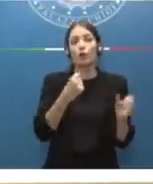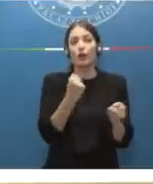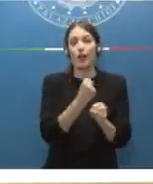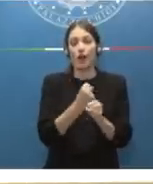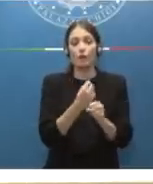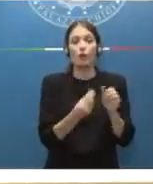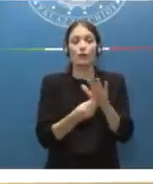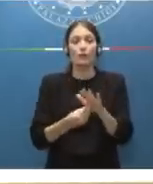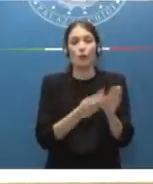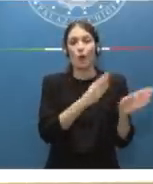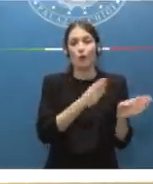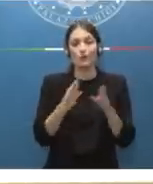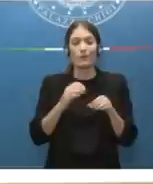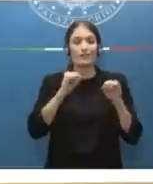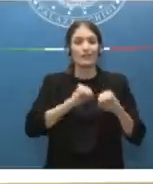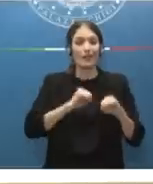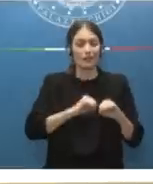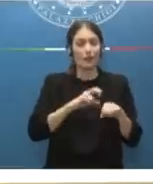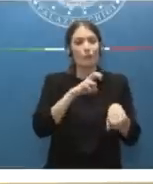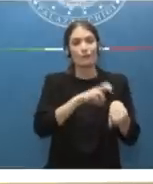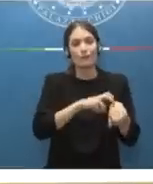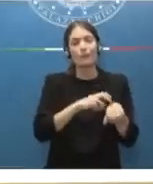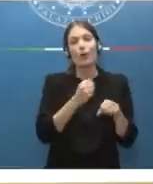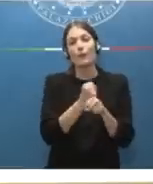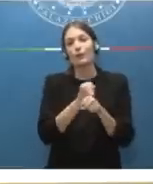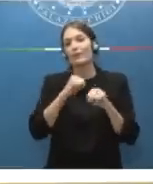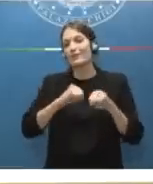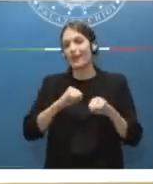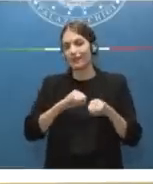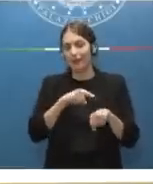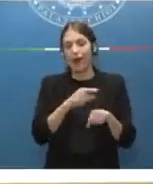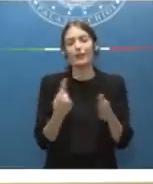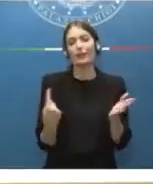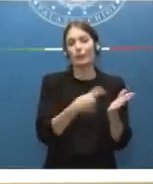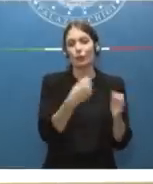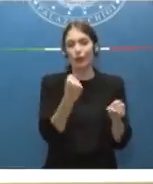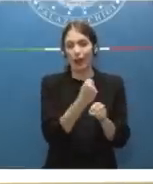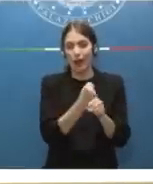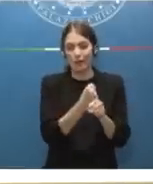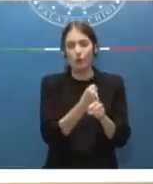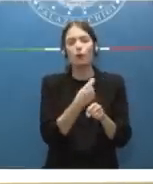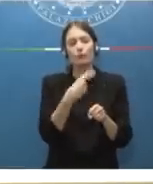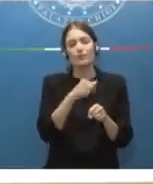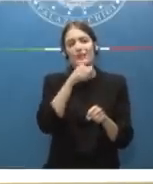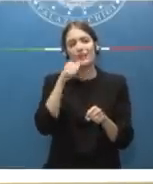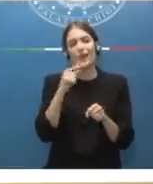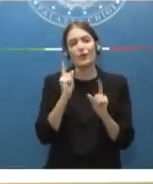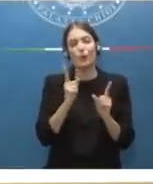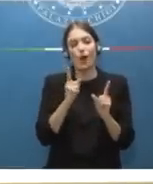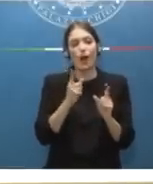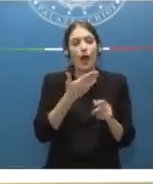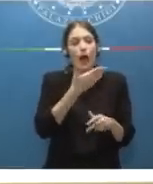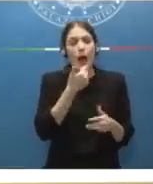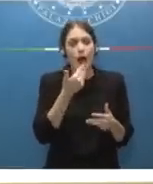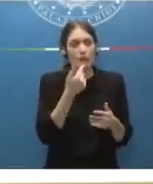questi medici e questi operatori sanitari serve innanzitutto per contrastare proprio la carenza